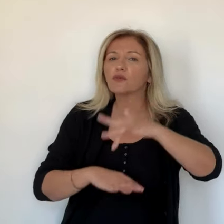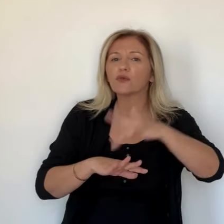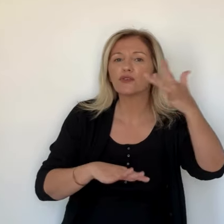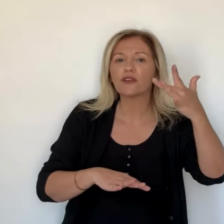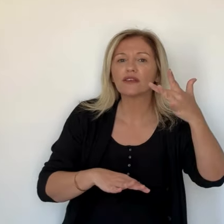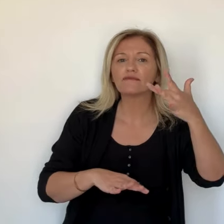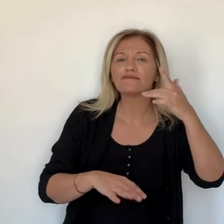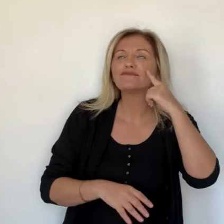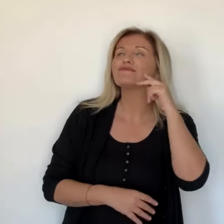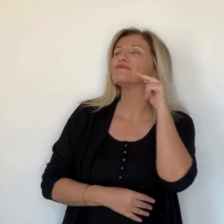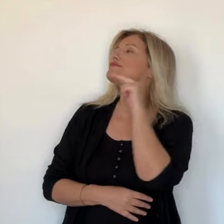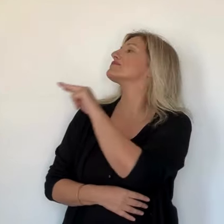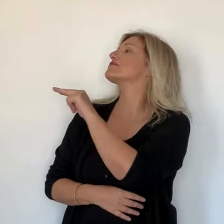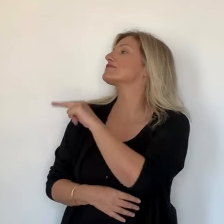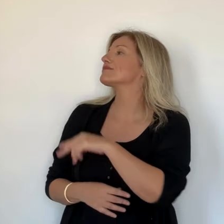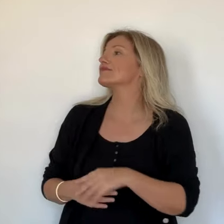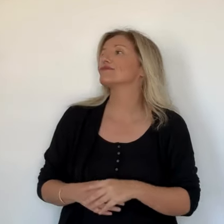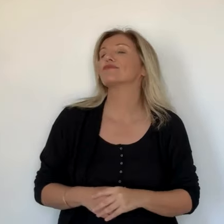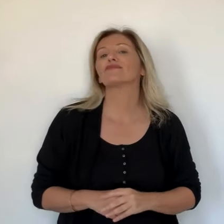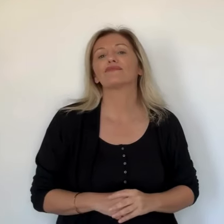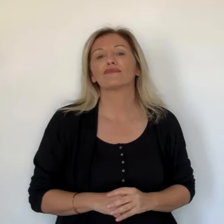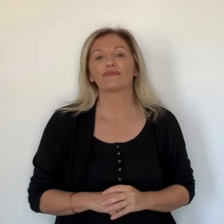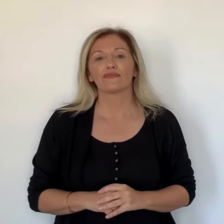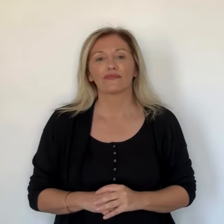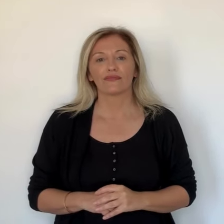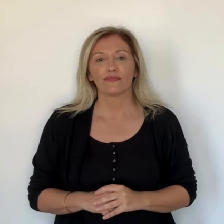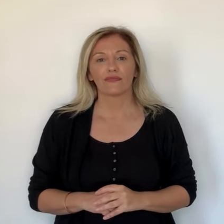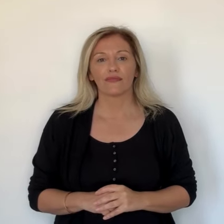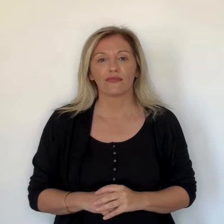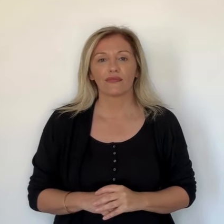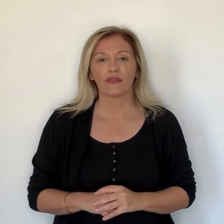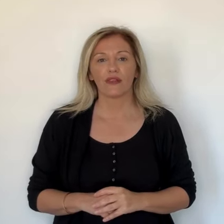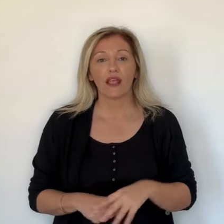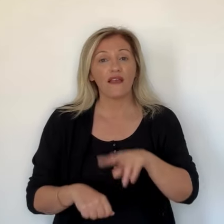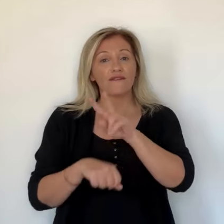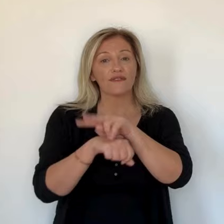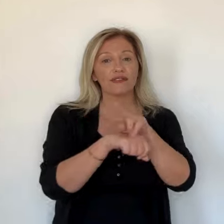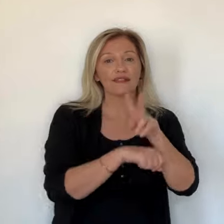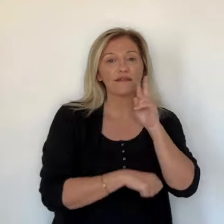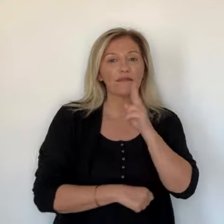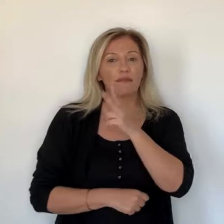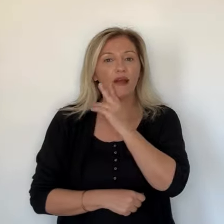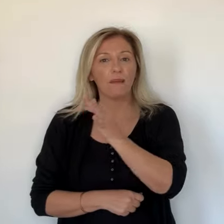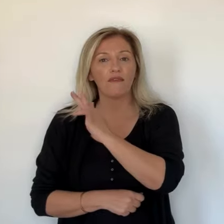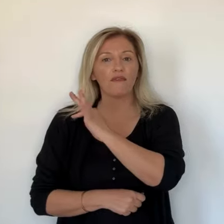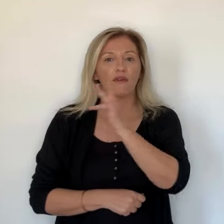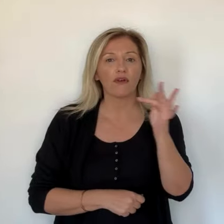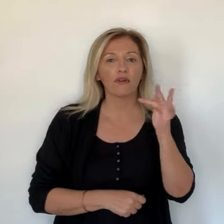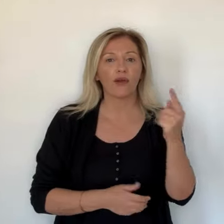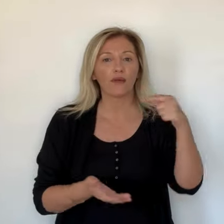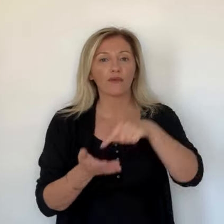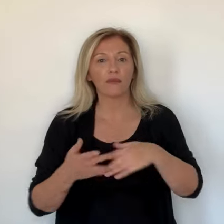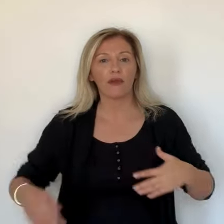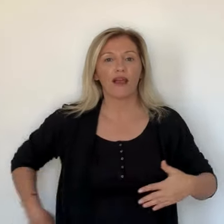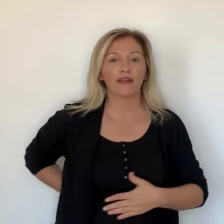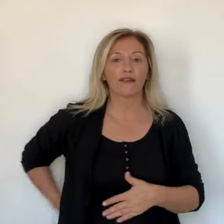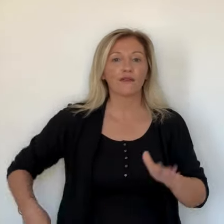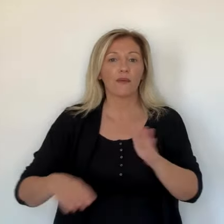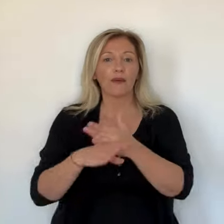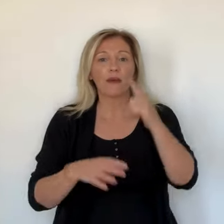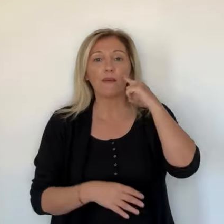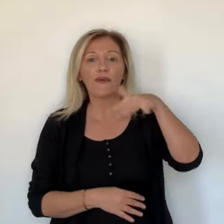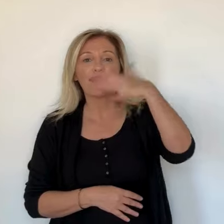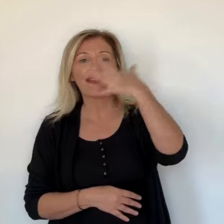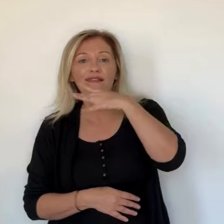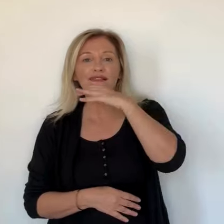exercice n'a foulé la terre corse. Les précisions de Caroline Ferrer. La visite du souverain pontife à Ajaccio se précise.